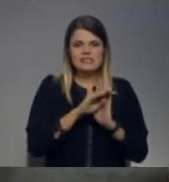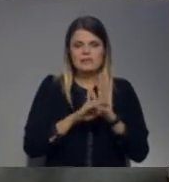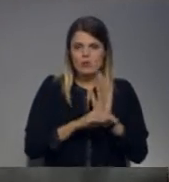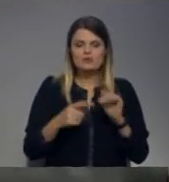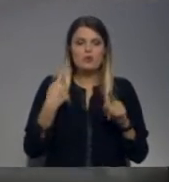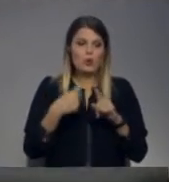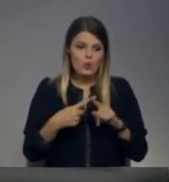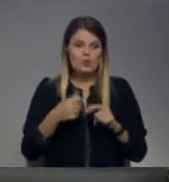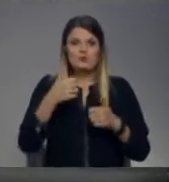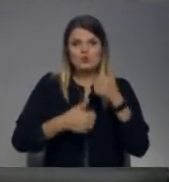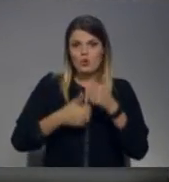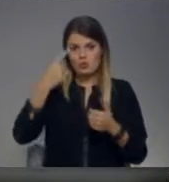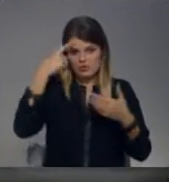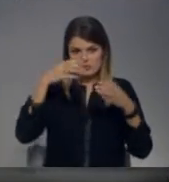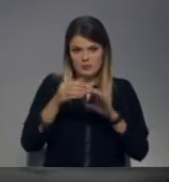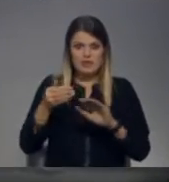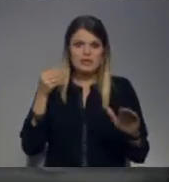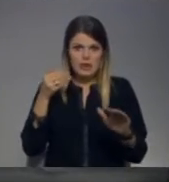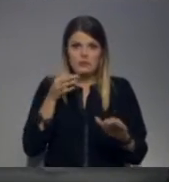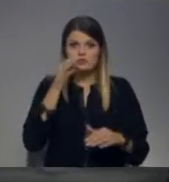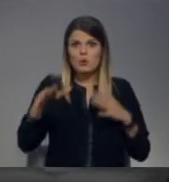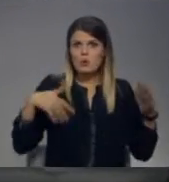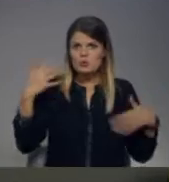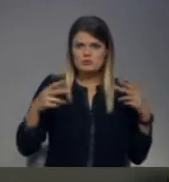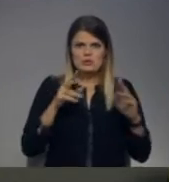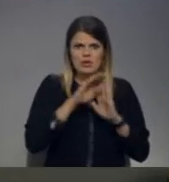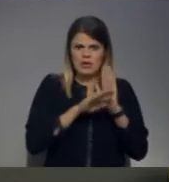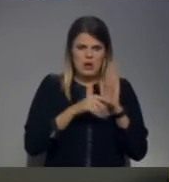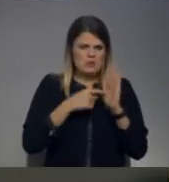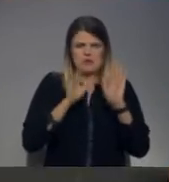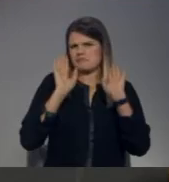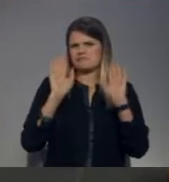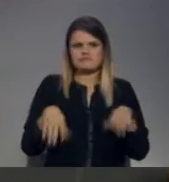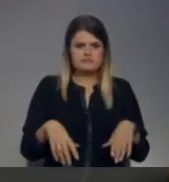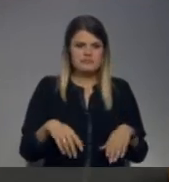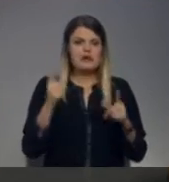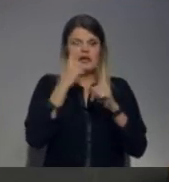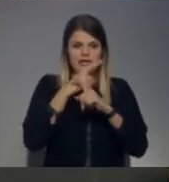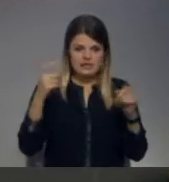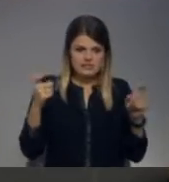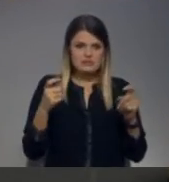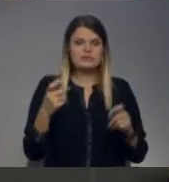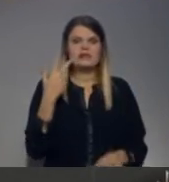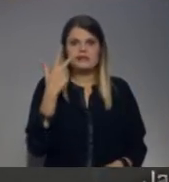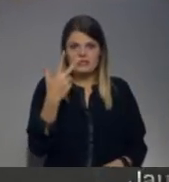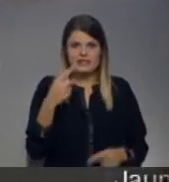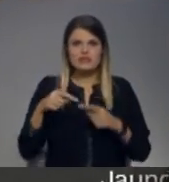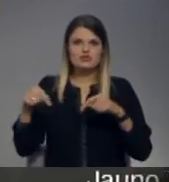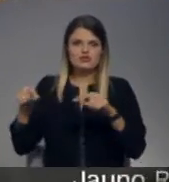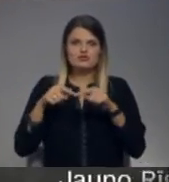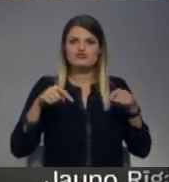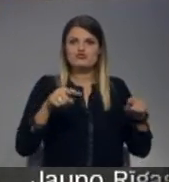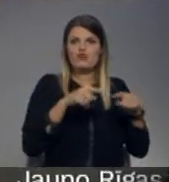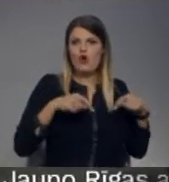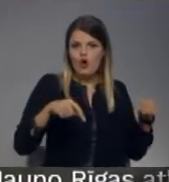noteikumiem un konkurences padomis iepriekš paustajām bažām par tā nolikumu neesot pamata. Izsludinājies ar trīs zonām, pie